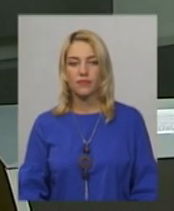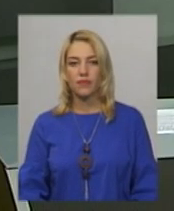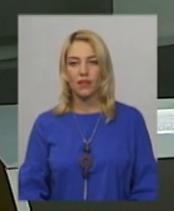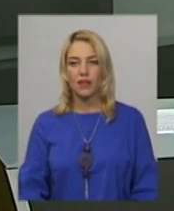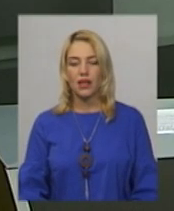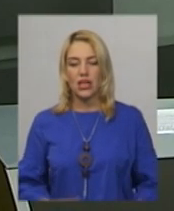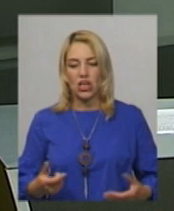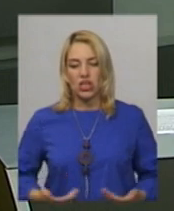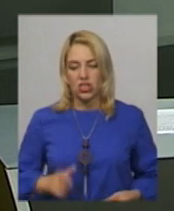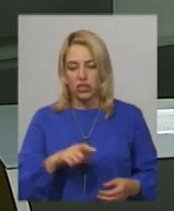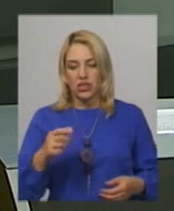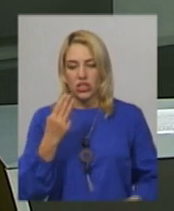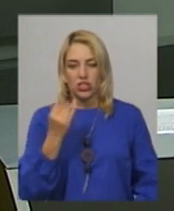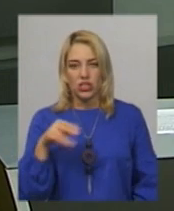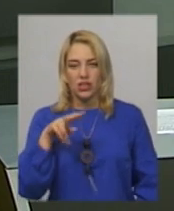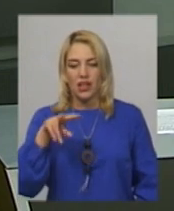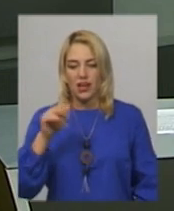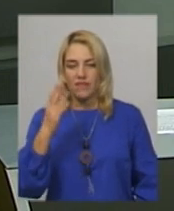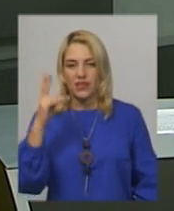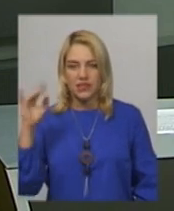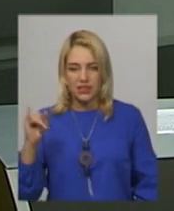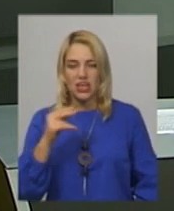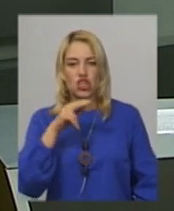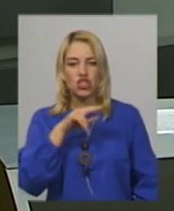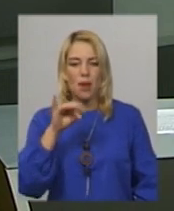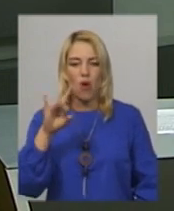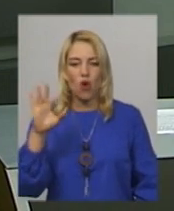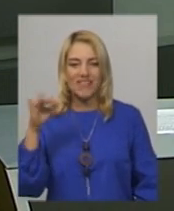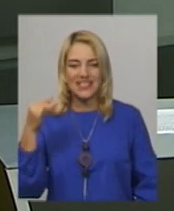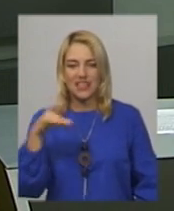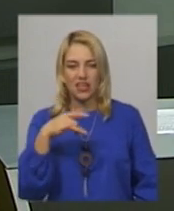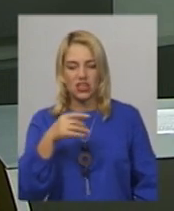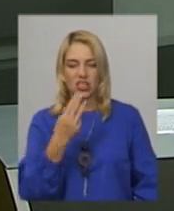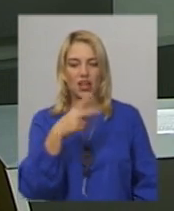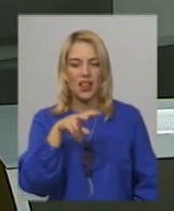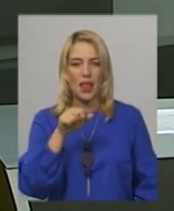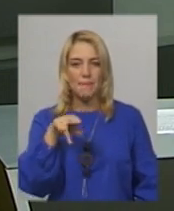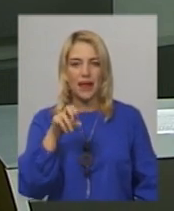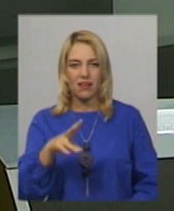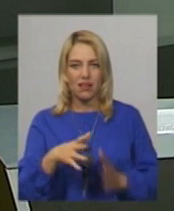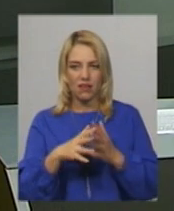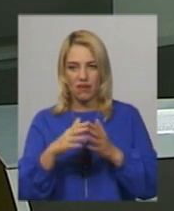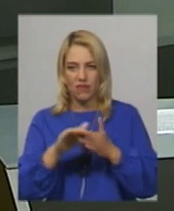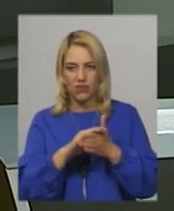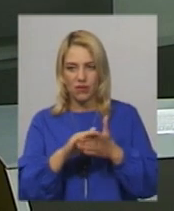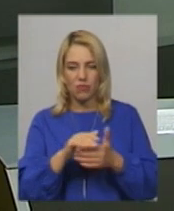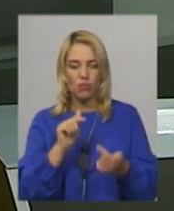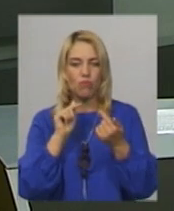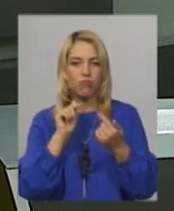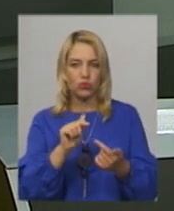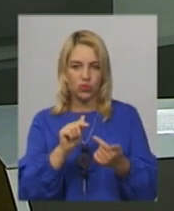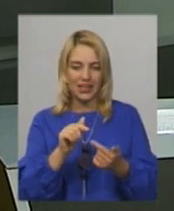Жителі Шидлівців Чемеровецького району Валентина та Віталій Шлапаки виступають проти застосування в межах села гербицидів.